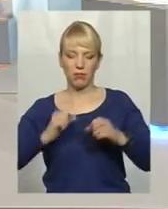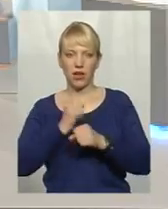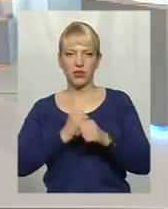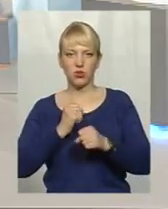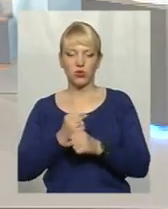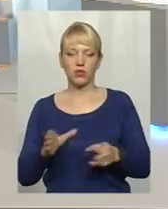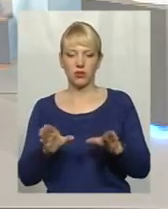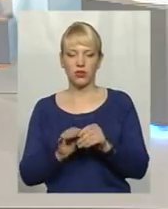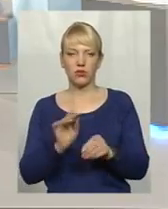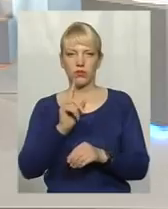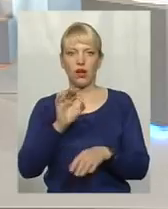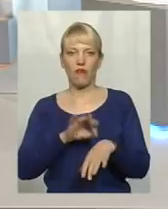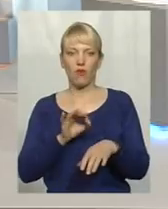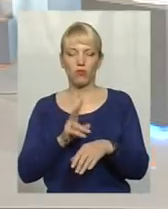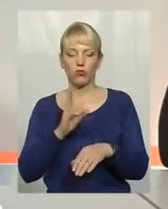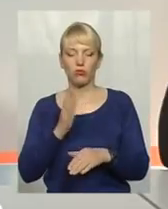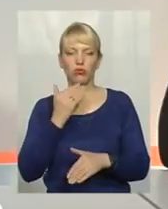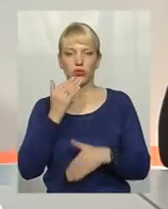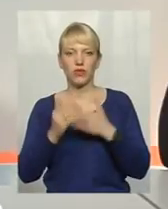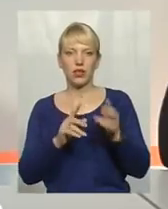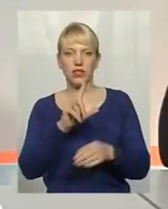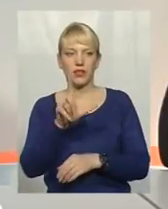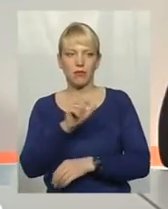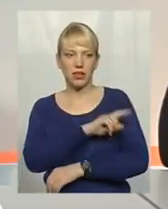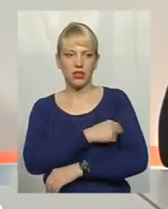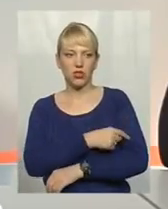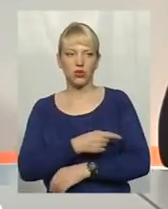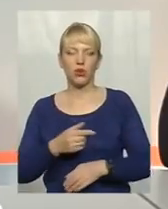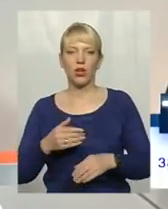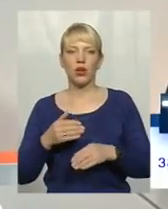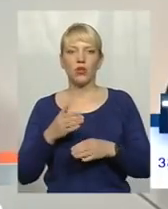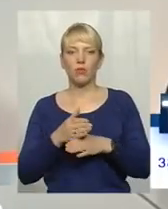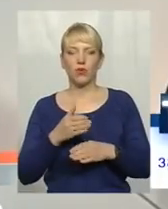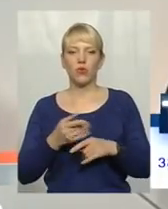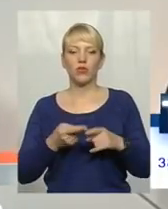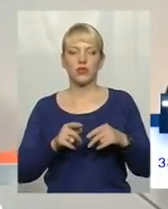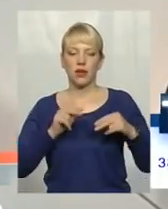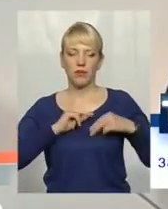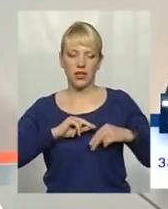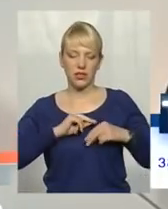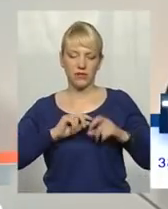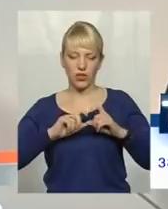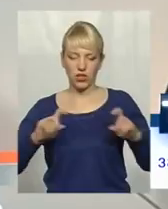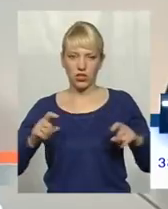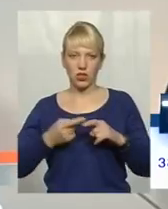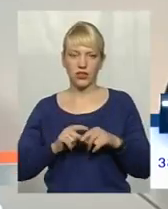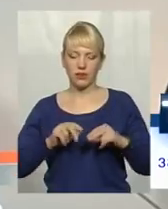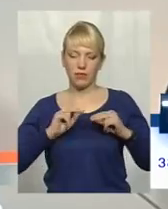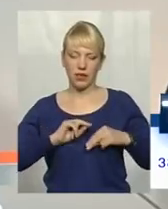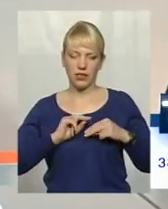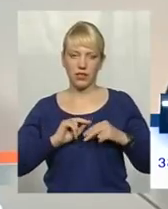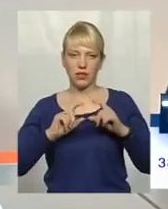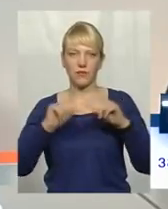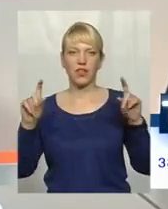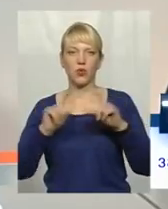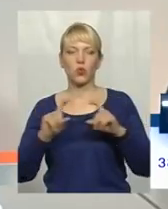пацієнтами, котрі будуть звертатися за медичною допомогою. Це працівники шкіл, працівники установ, куди,